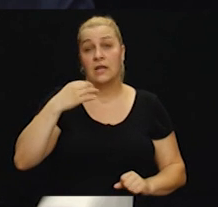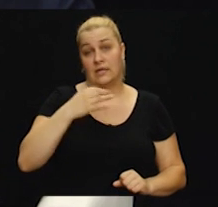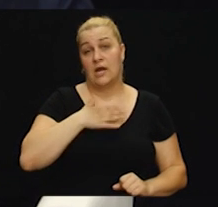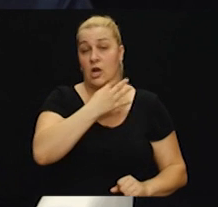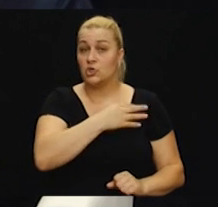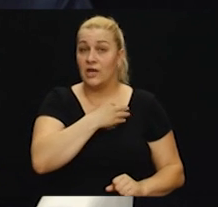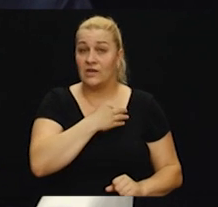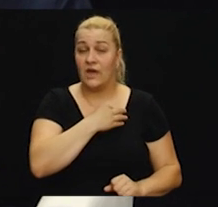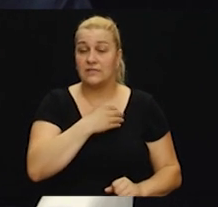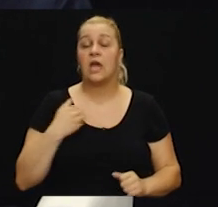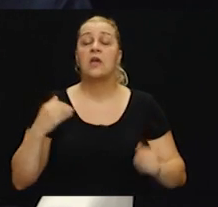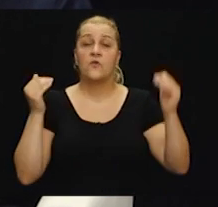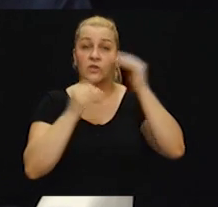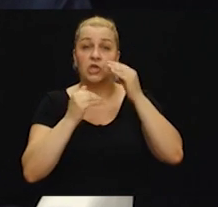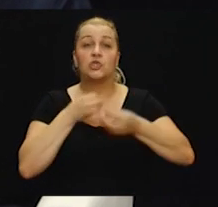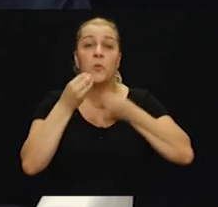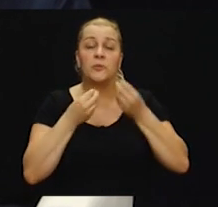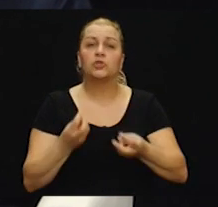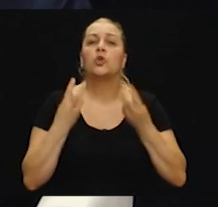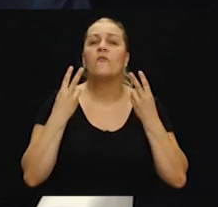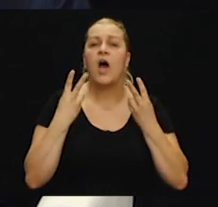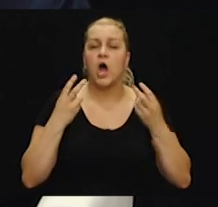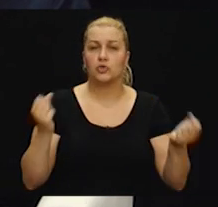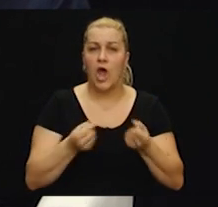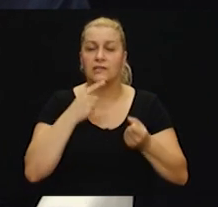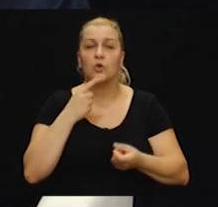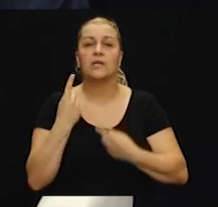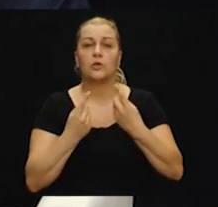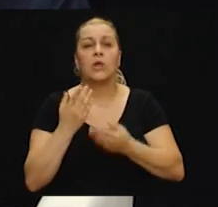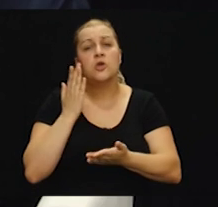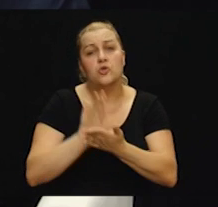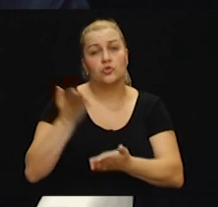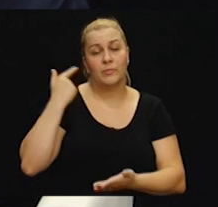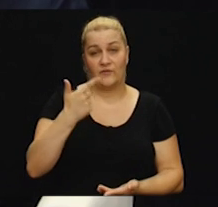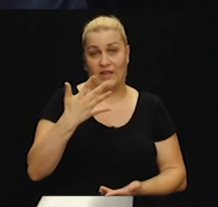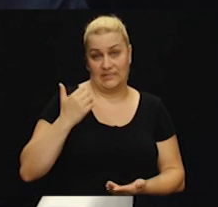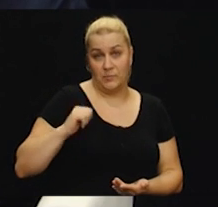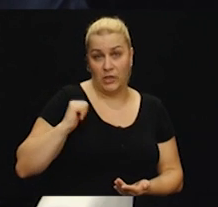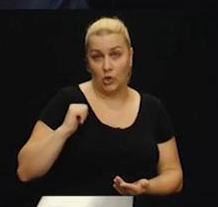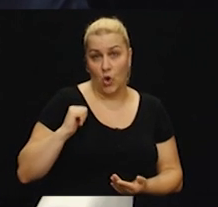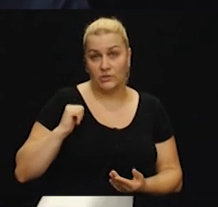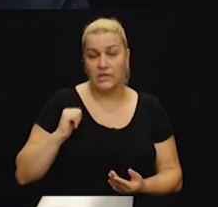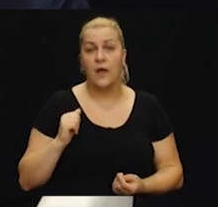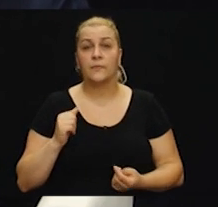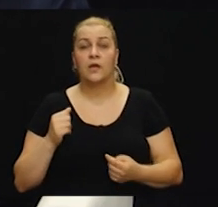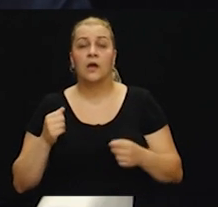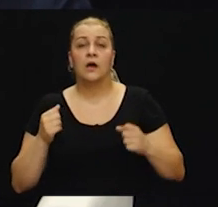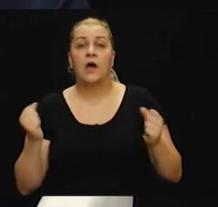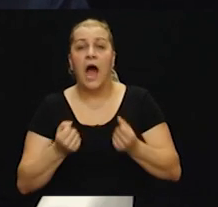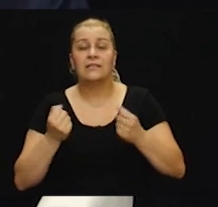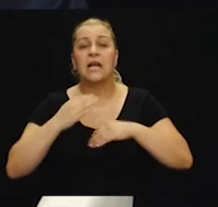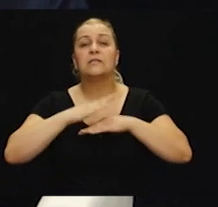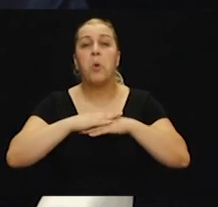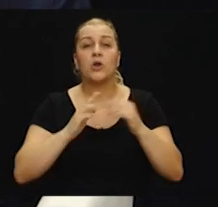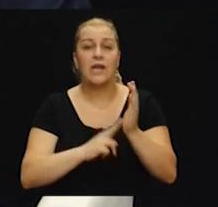Već raz ćemo pričati o jednoj bitnoj akciji koja se je dogodila prije točno 25 godina. Blitzkrieg akcija Zbora